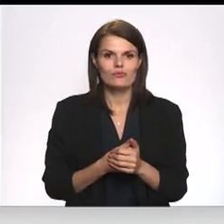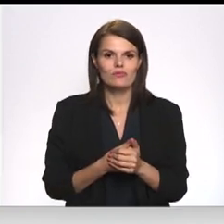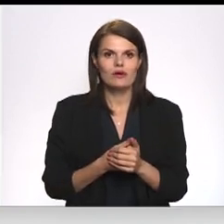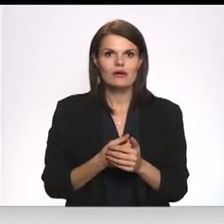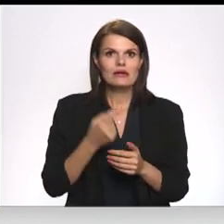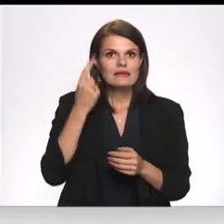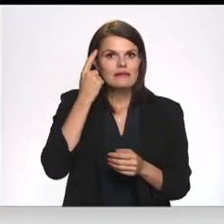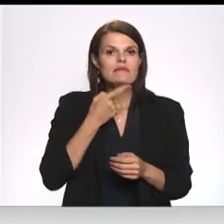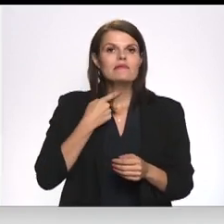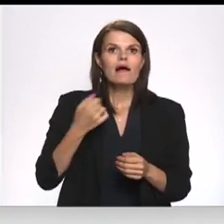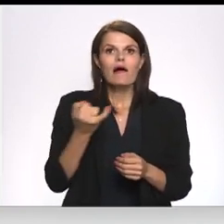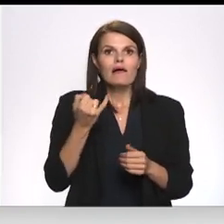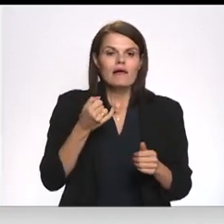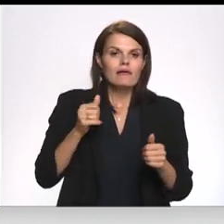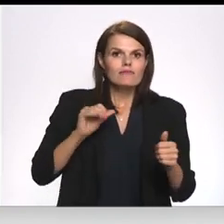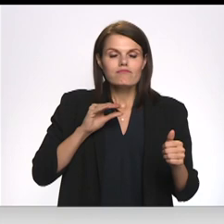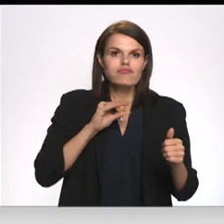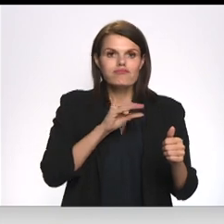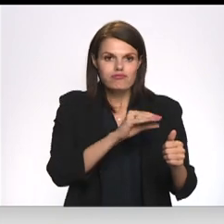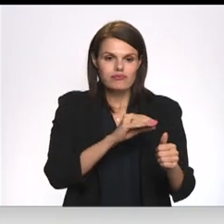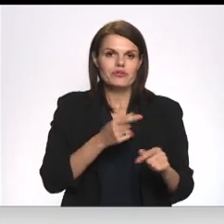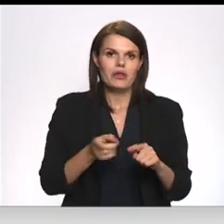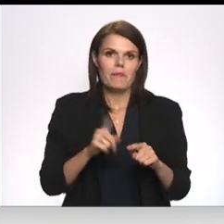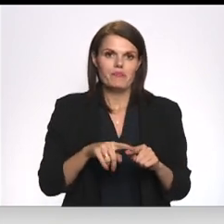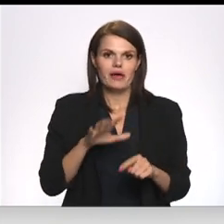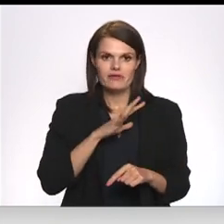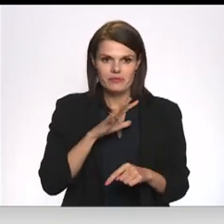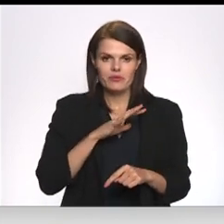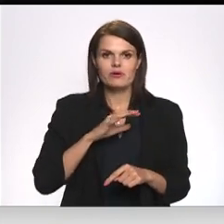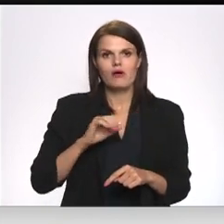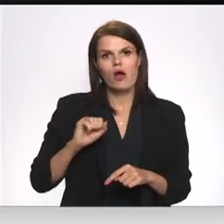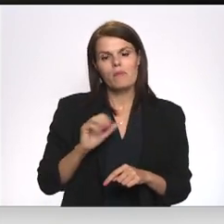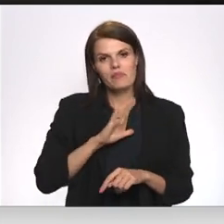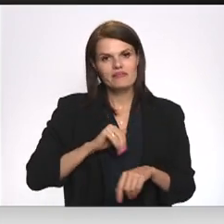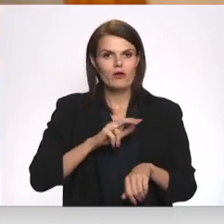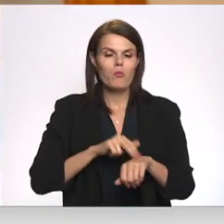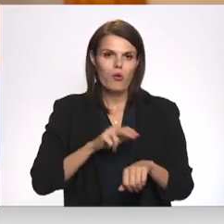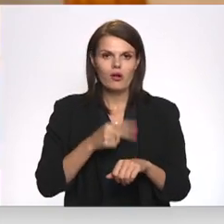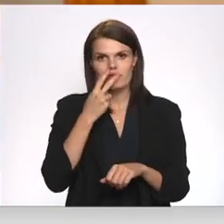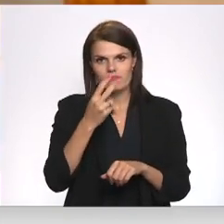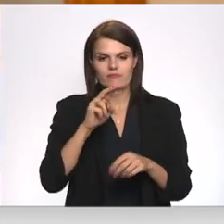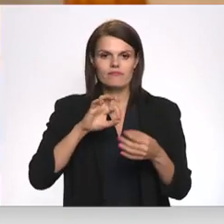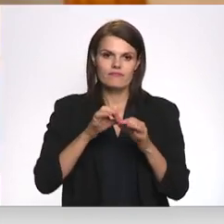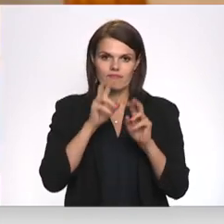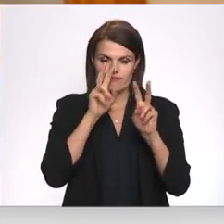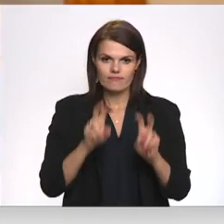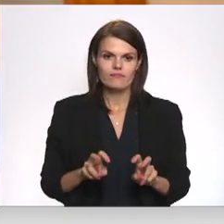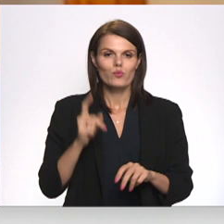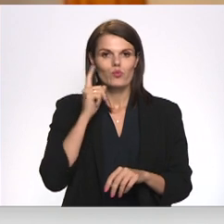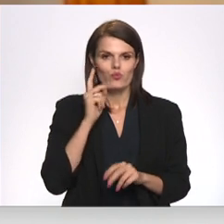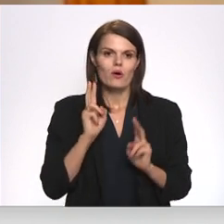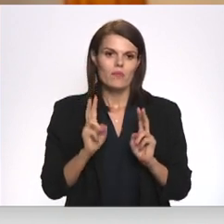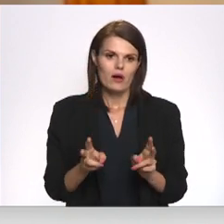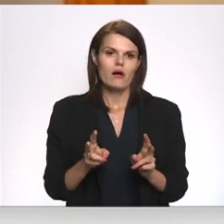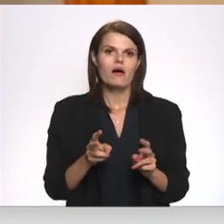Ziņkārības vadīts arī šo te pārkāpumu veicis, kolēģi varēs vērtēt un skatīt. Viss ticamāk. Tas ir tas, ko